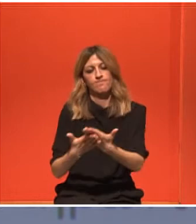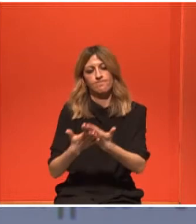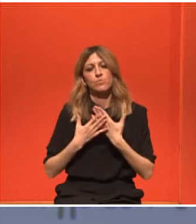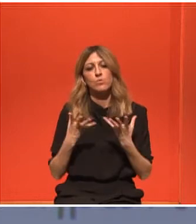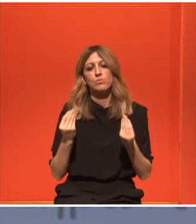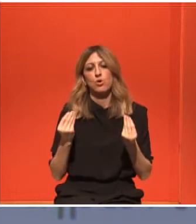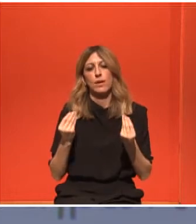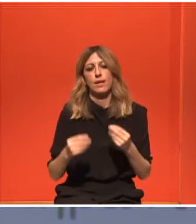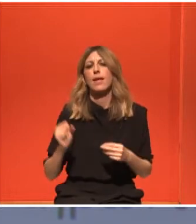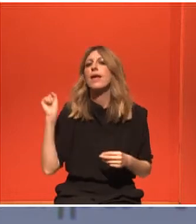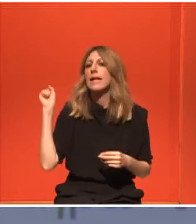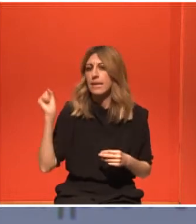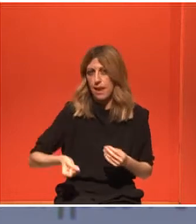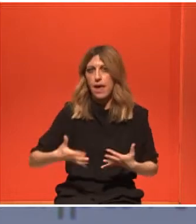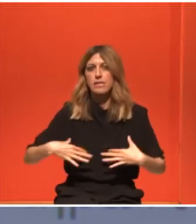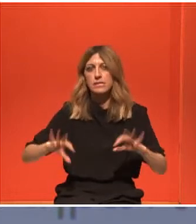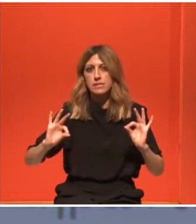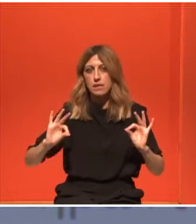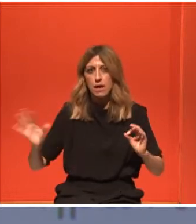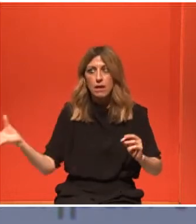Θρήνησα τις πρώτες μέρες.